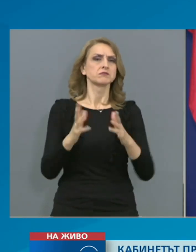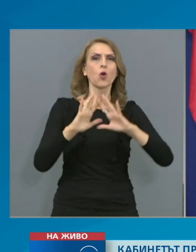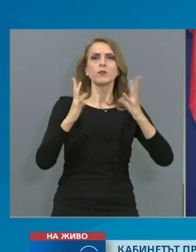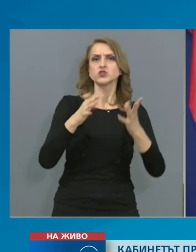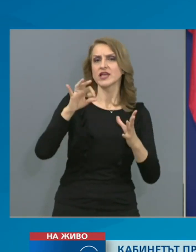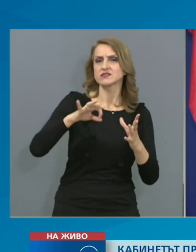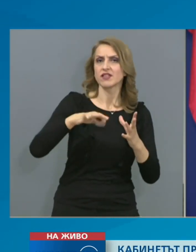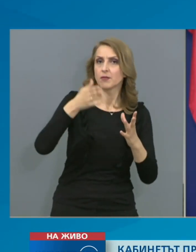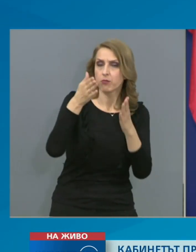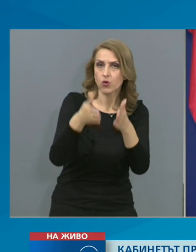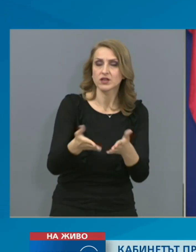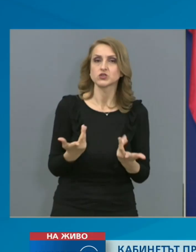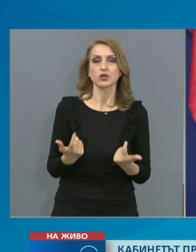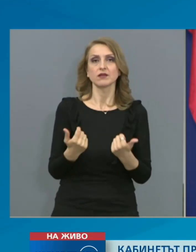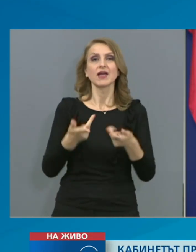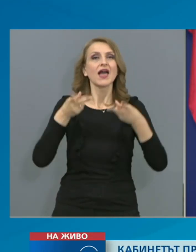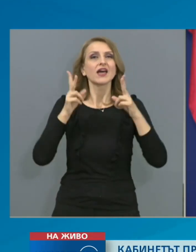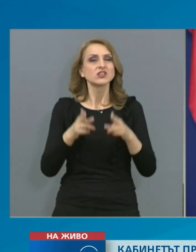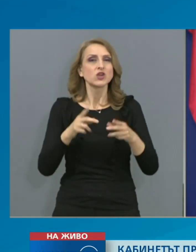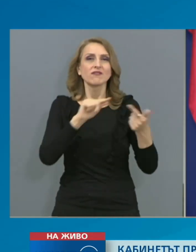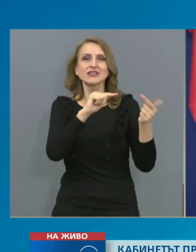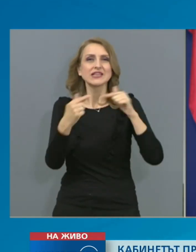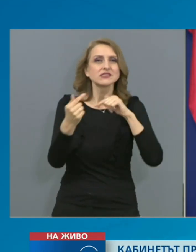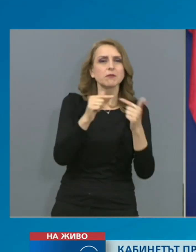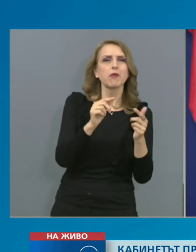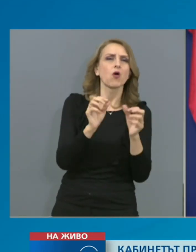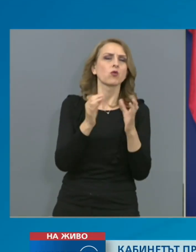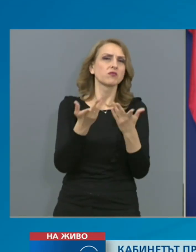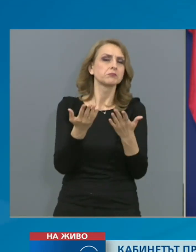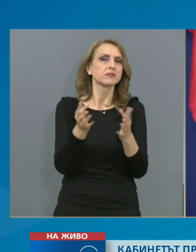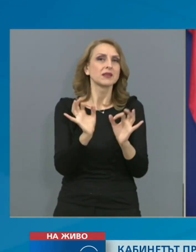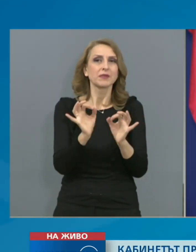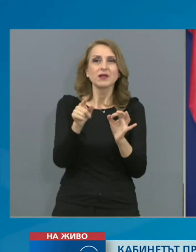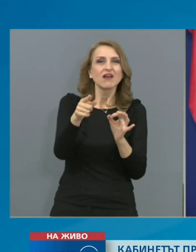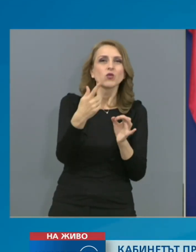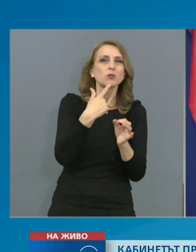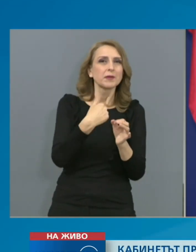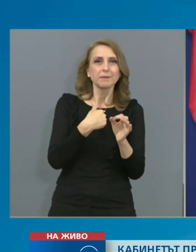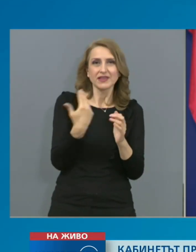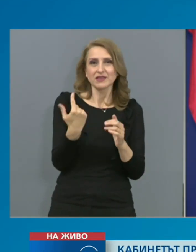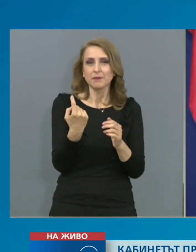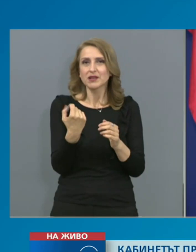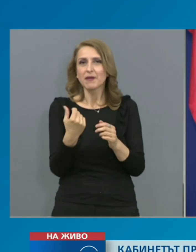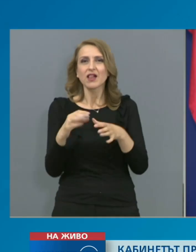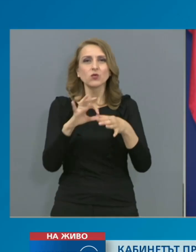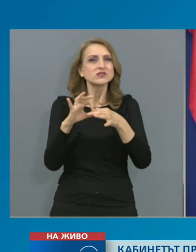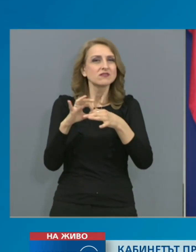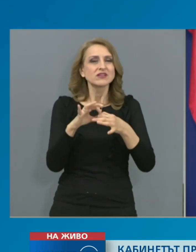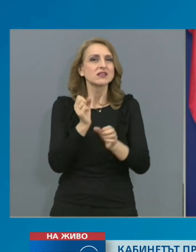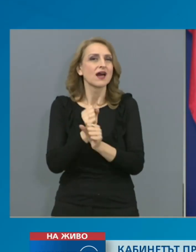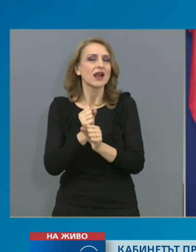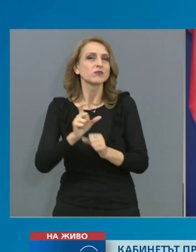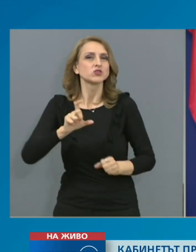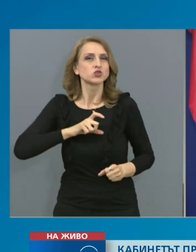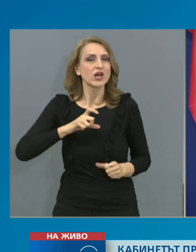на решаването на спорове, в това число и това, което вие задавахте, каквото въпрос свързано с дейността на частни